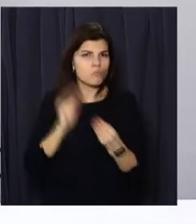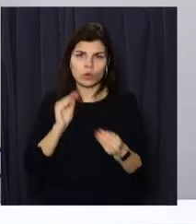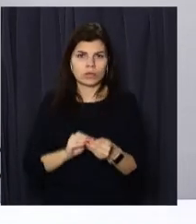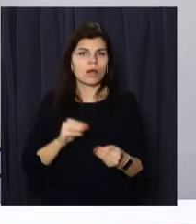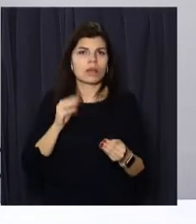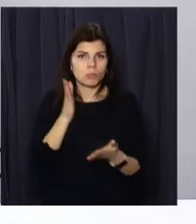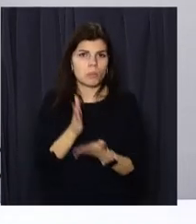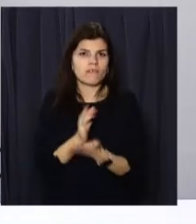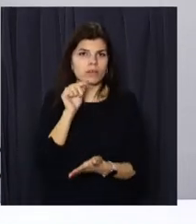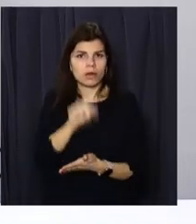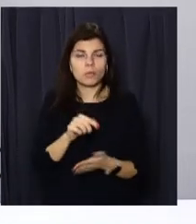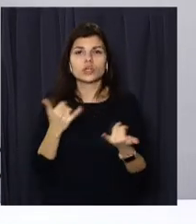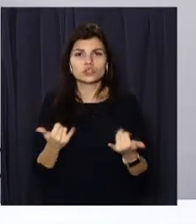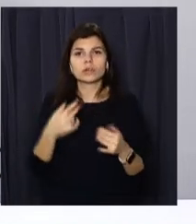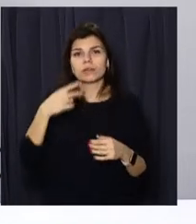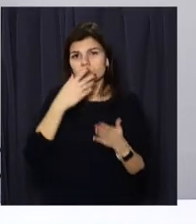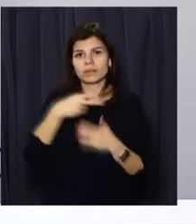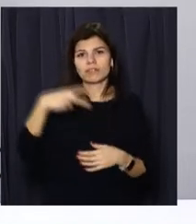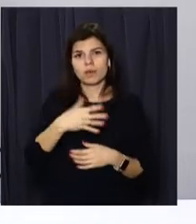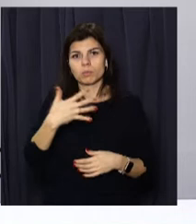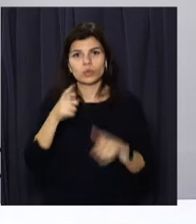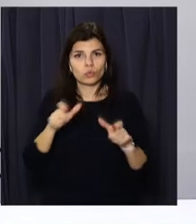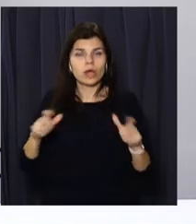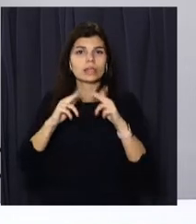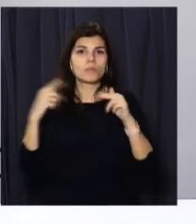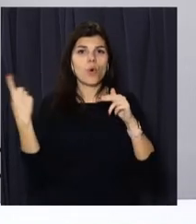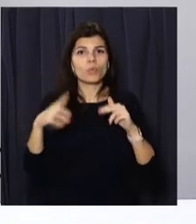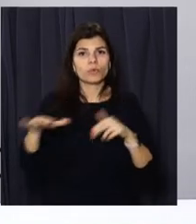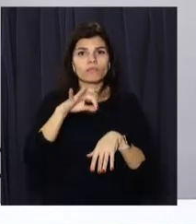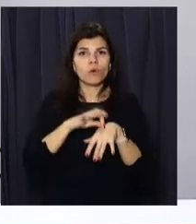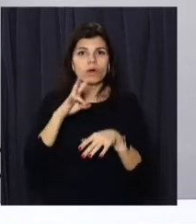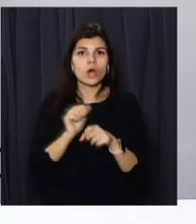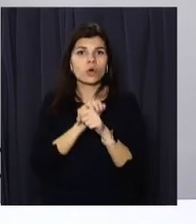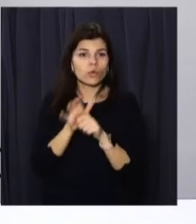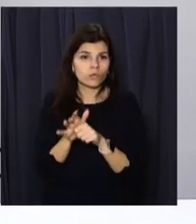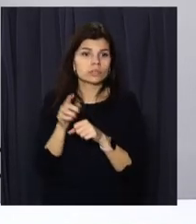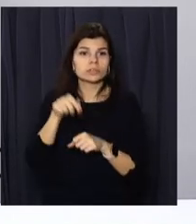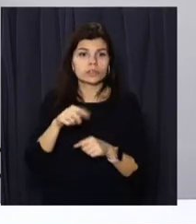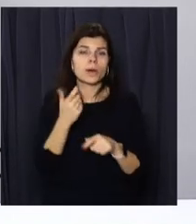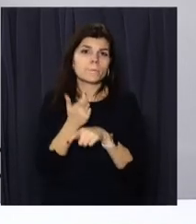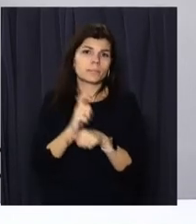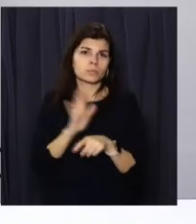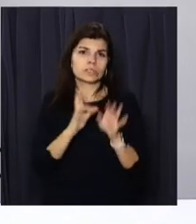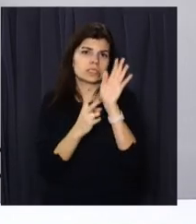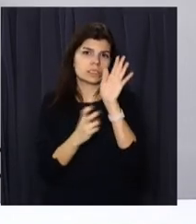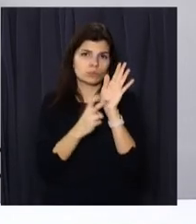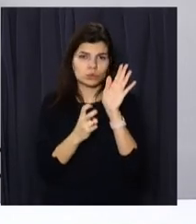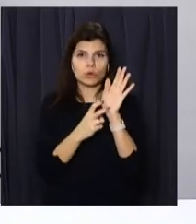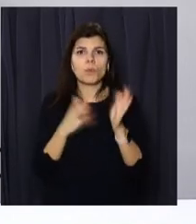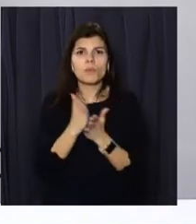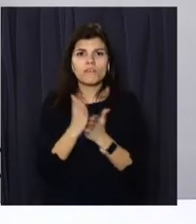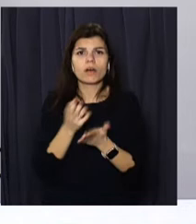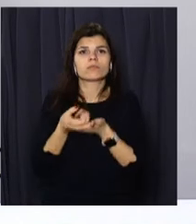Зараз всього 2,5 тисячі пацієнтів в Дніпропетровській області хворіють на ковід. Із них більше 700 перебуває у